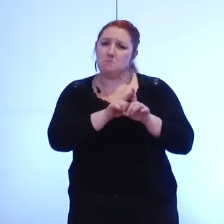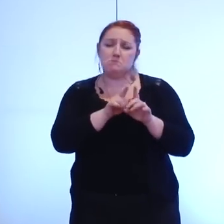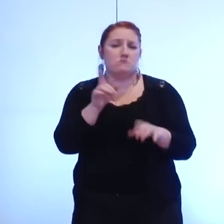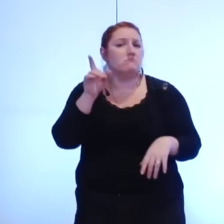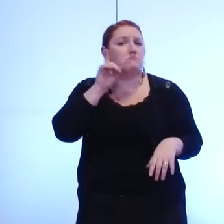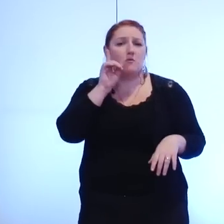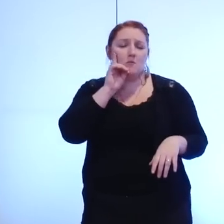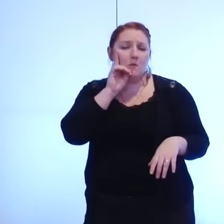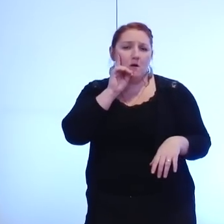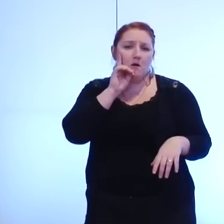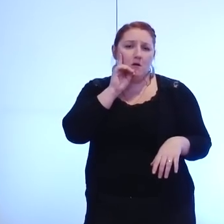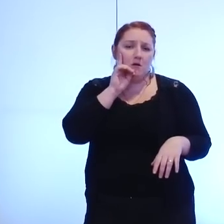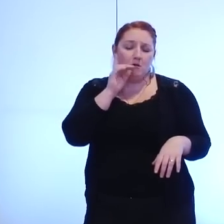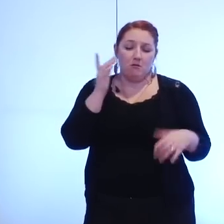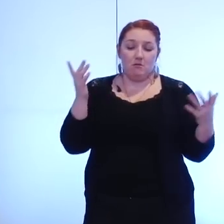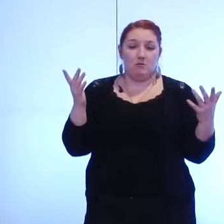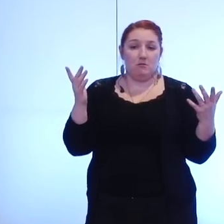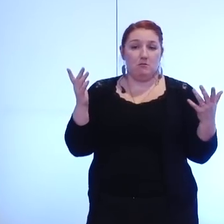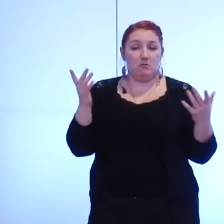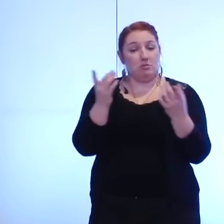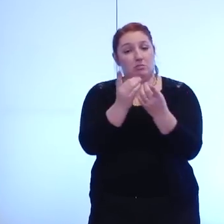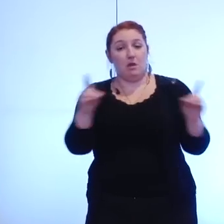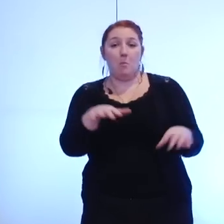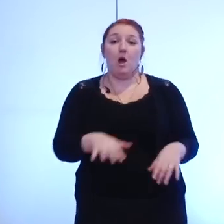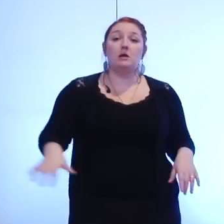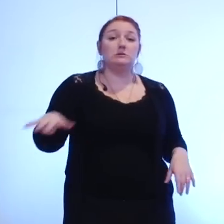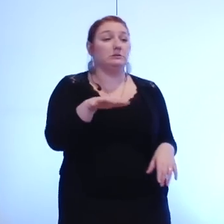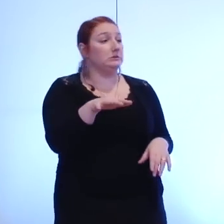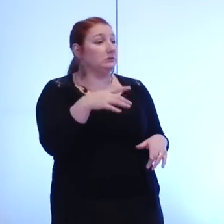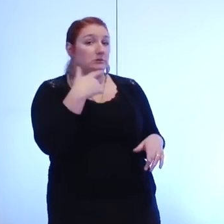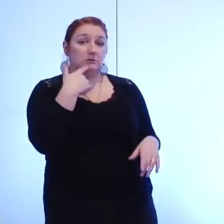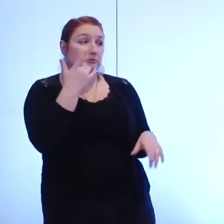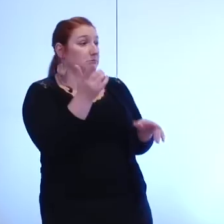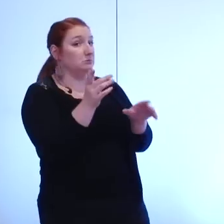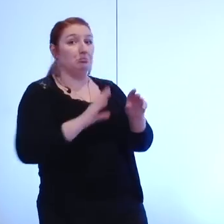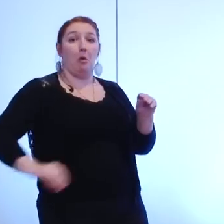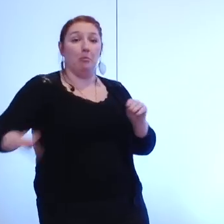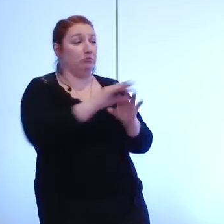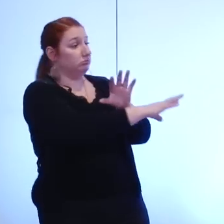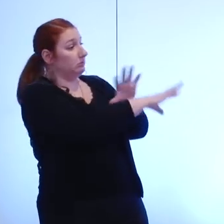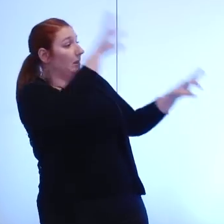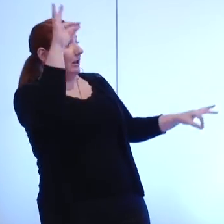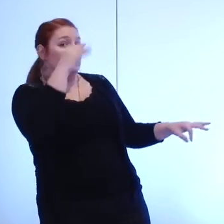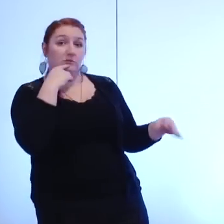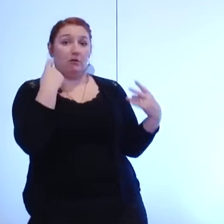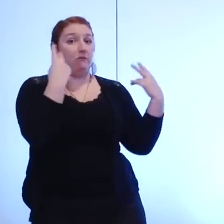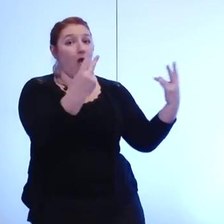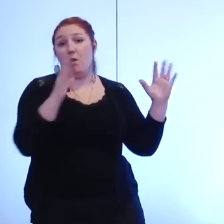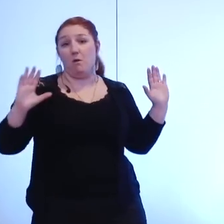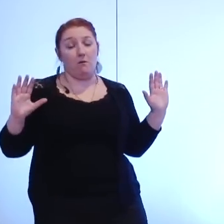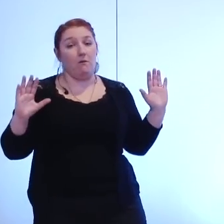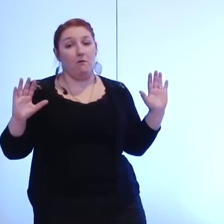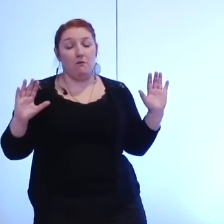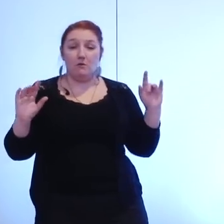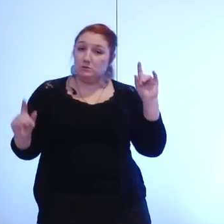où la légitimité démocratique qui est la vôtre c'est-à-dire celle d'avoir été élu impose que sur ces points-là